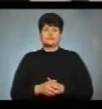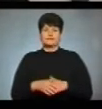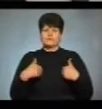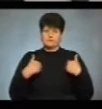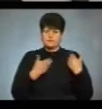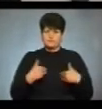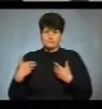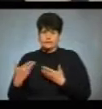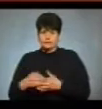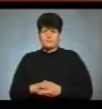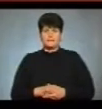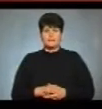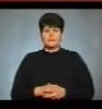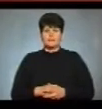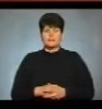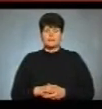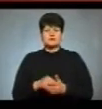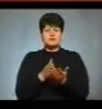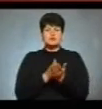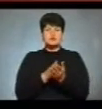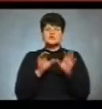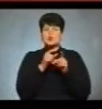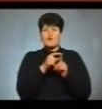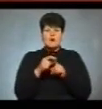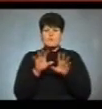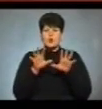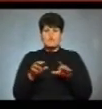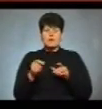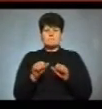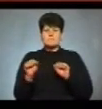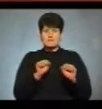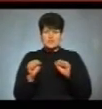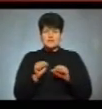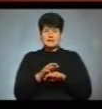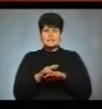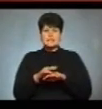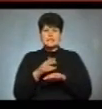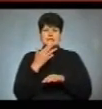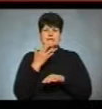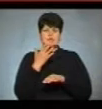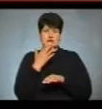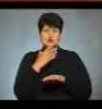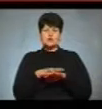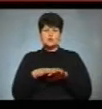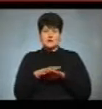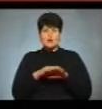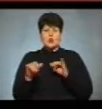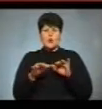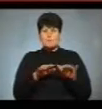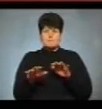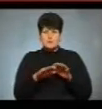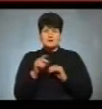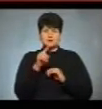Доброго дня. За словами голови правління Національної суспільної телерадіокомпанії Зораба Аласанії, дебати проведуть